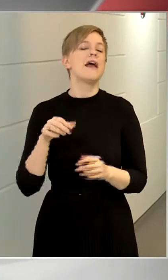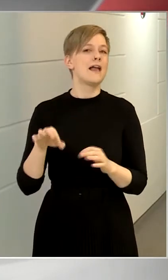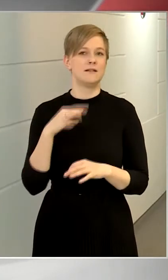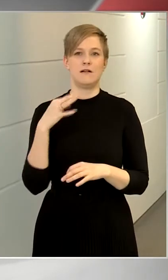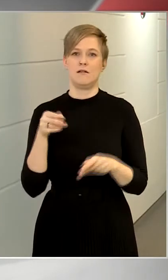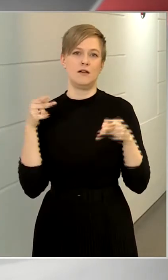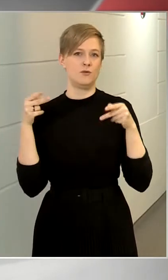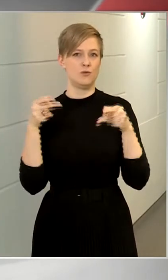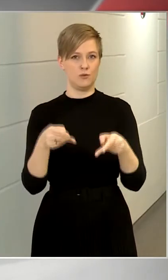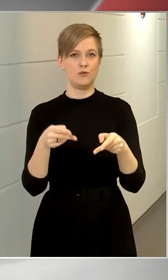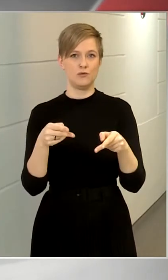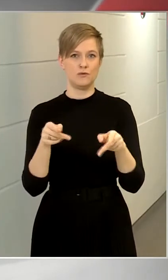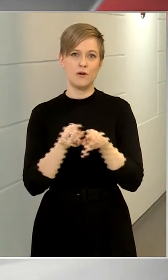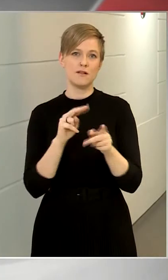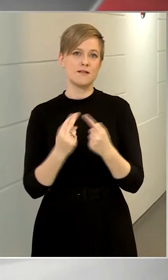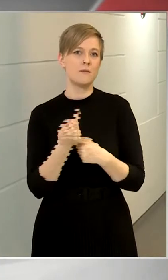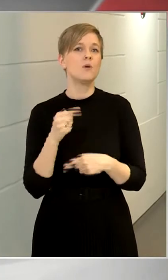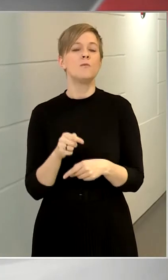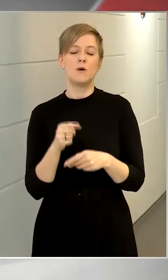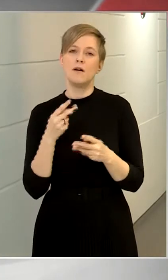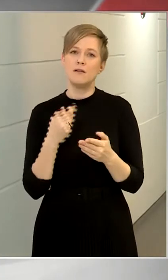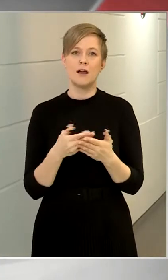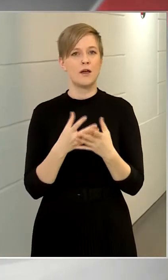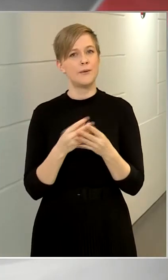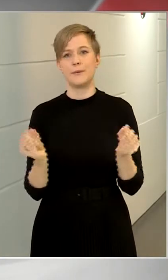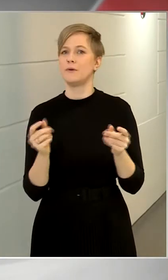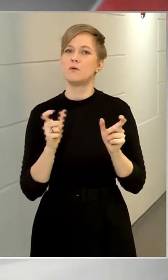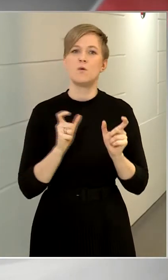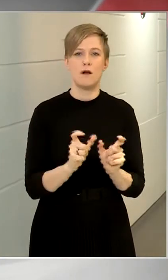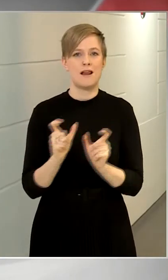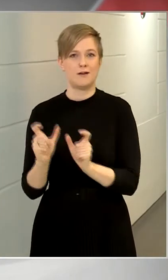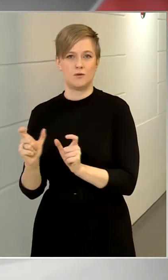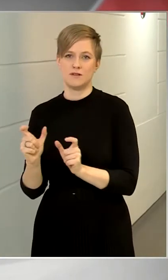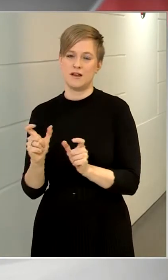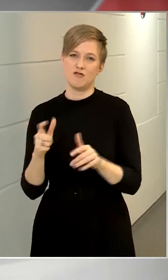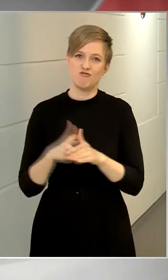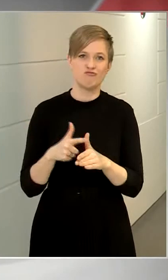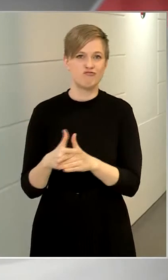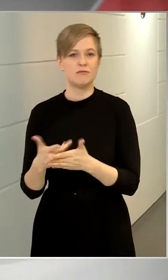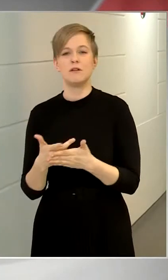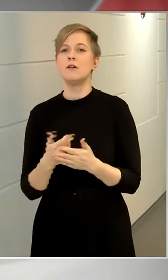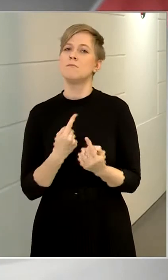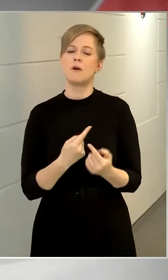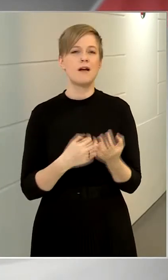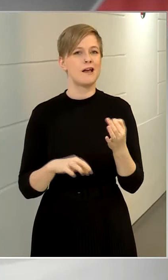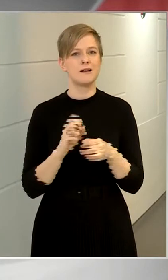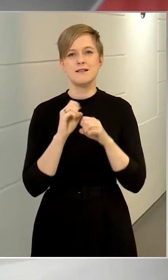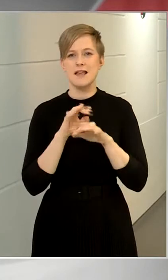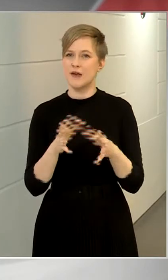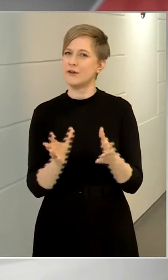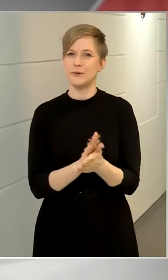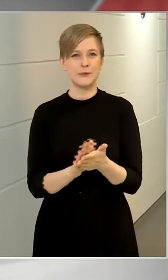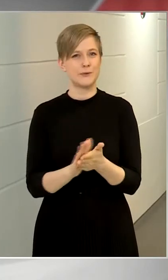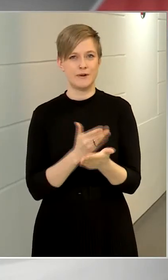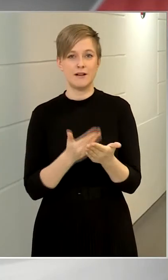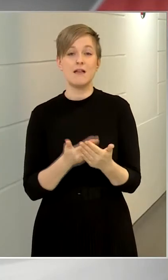út abból, hogy megszabaduljunk ezektől a korlátozásoktól és magától, az egész járványtól, hogyha